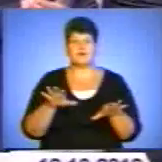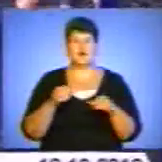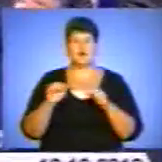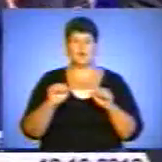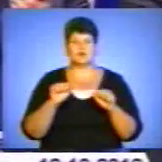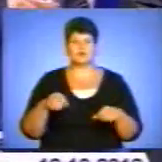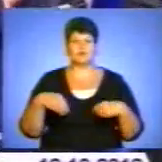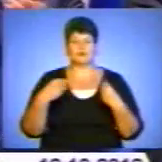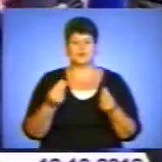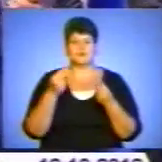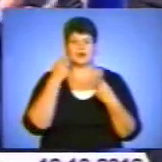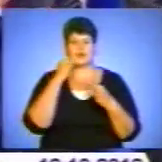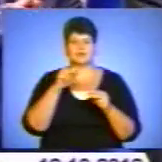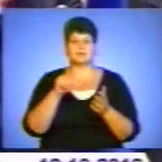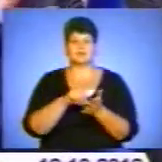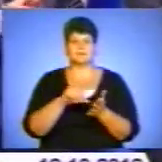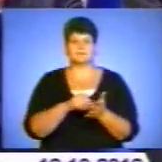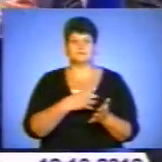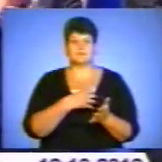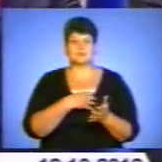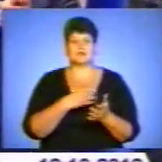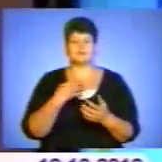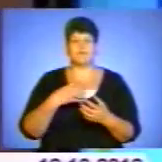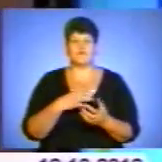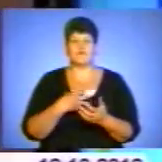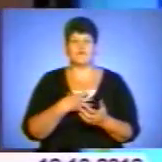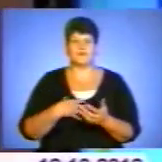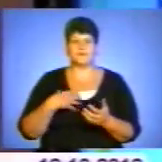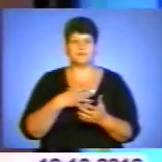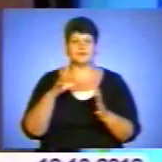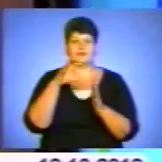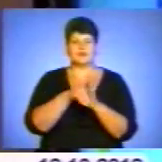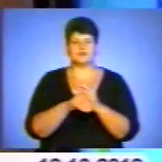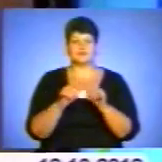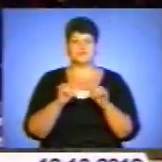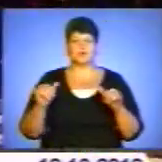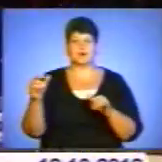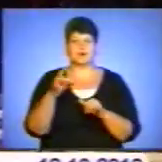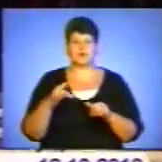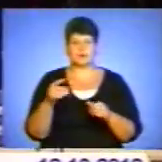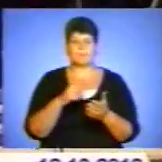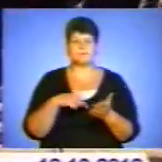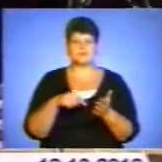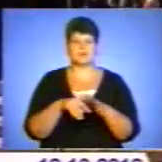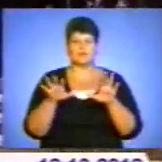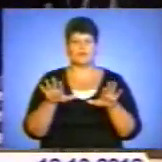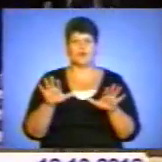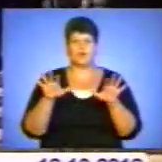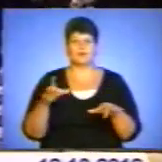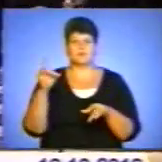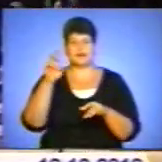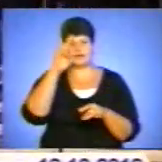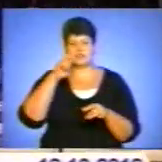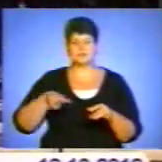нагороди кращим представникам Дніпропетровщини за вагомий внесок у розвиток регіону. У ході зустрічі міським головам та головам райдержадміністрації